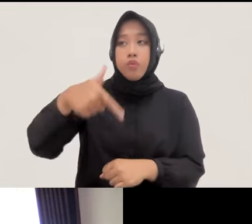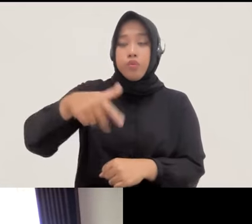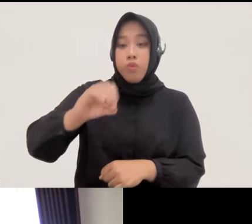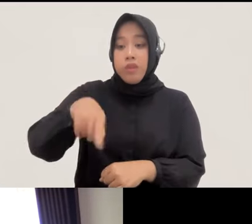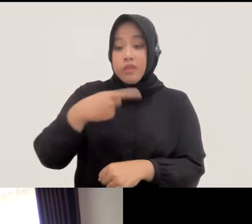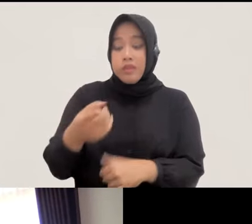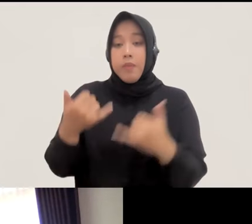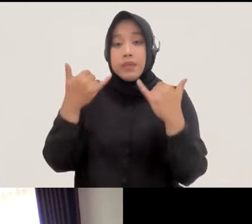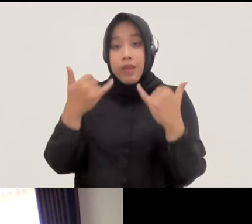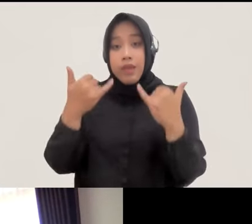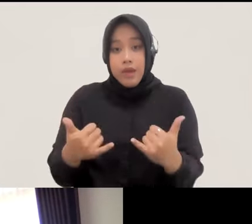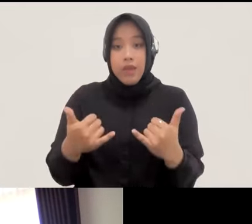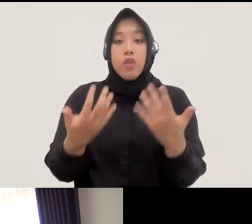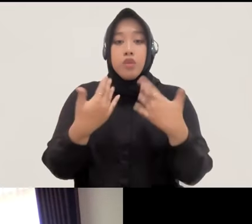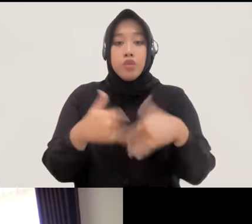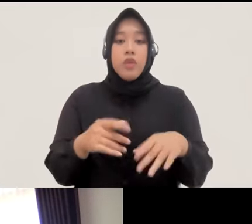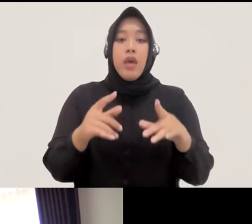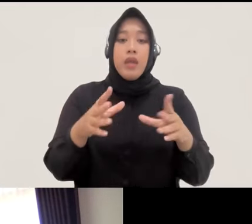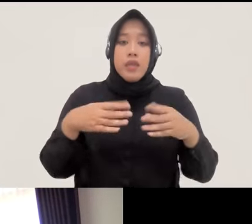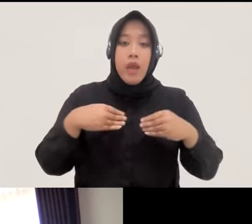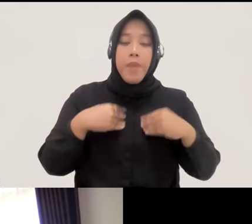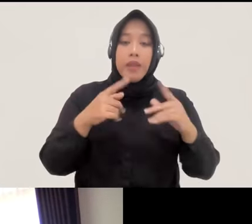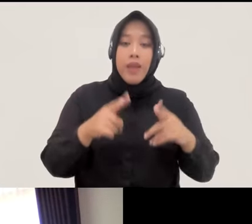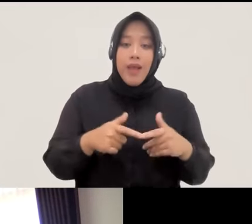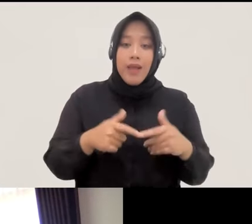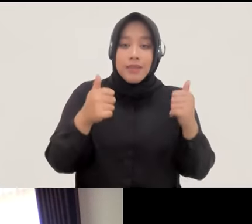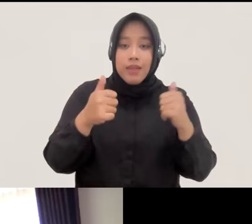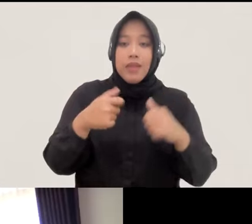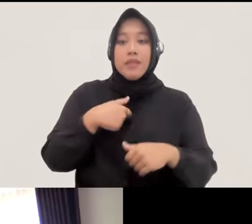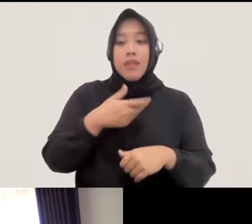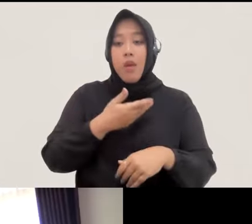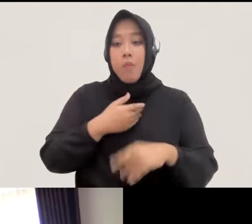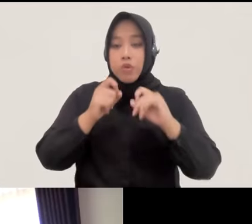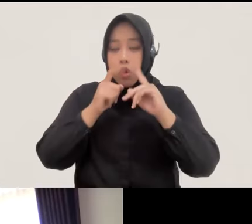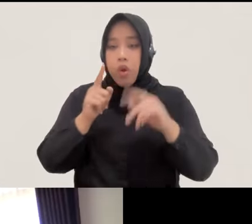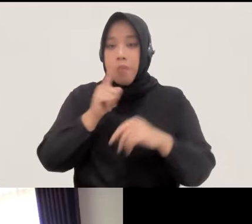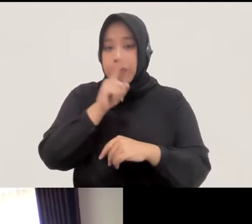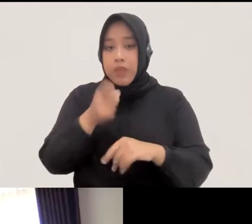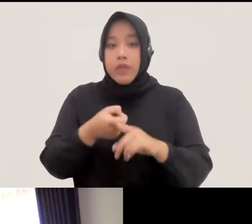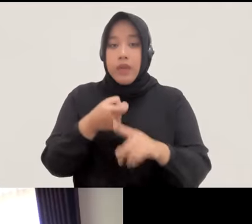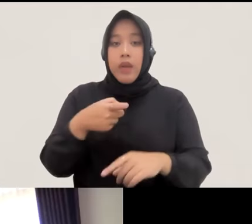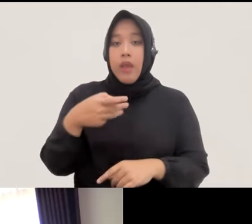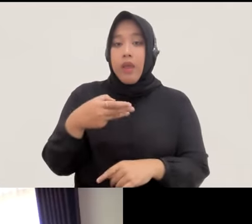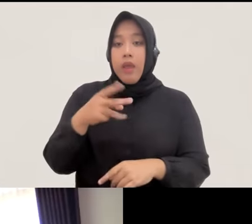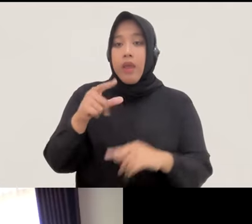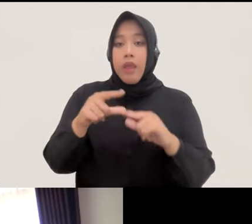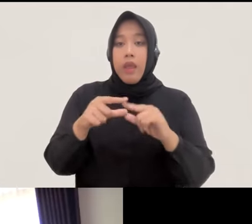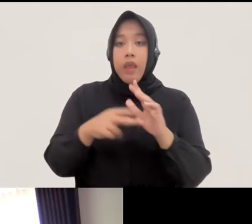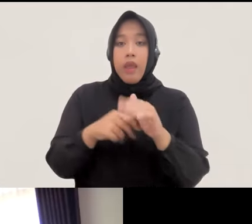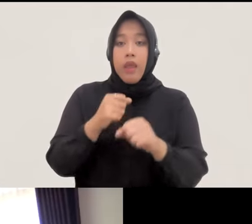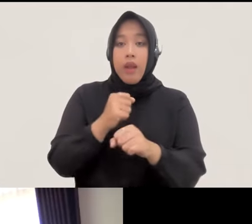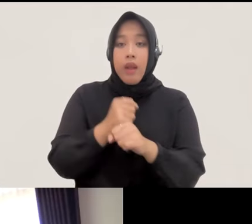kemudian sekarang mereka sudah menuai hasilnya saya juga menjawab pertanyaan dari mas Elang Gale ini yang kemudian